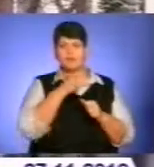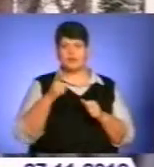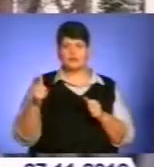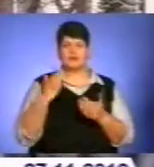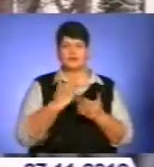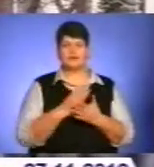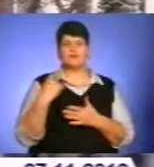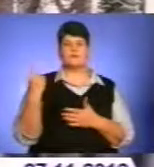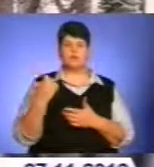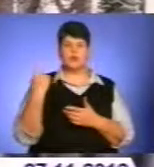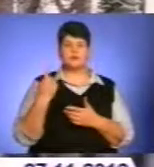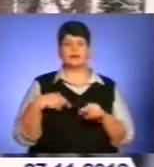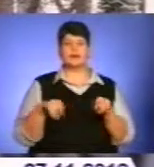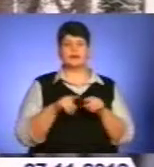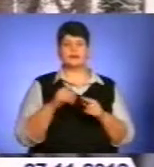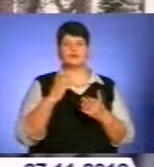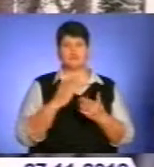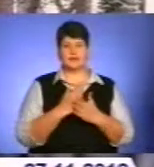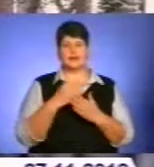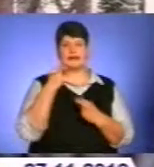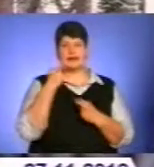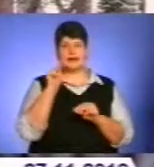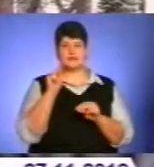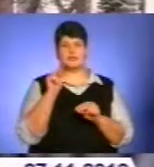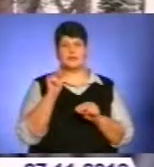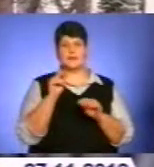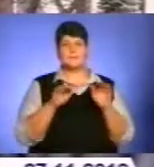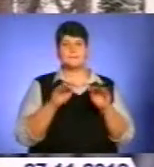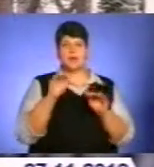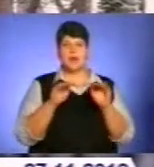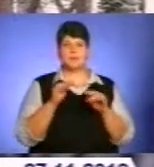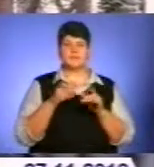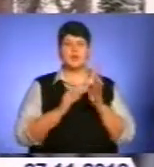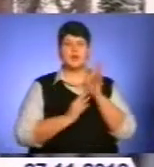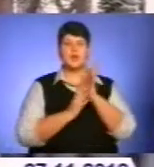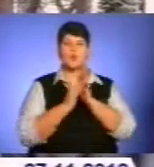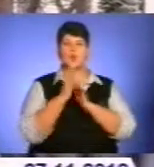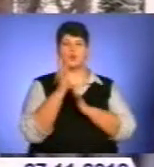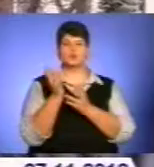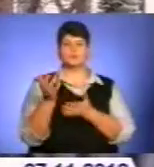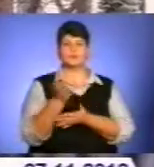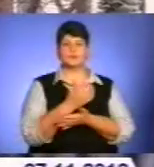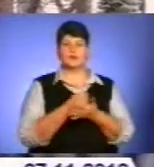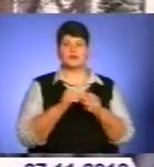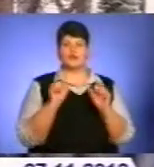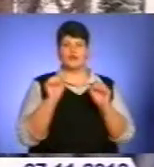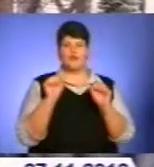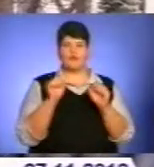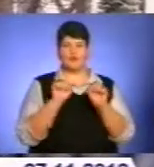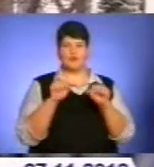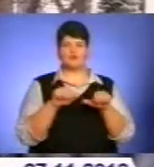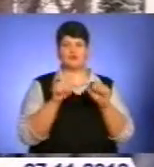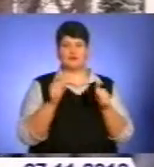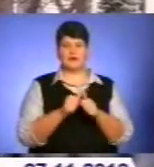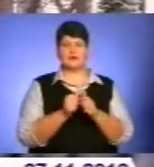І також дає кращі параметри росту і продуктивності, що дозволить формувати і одержити